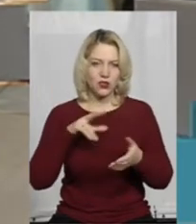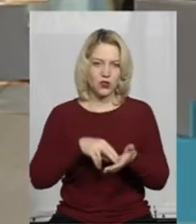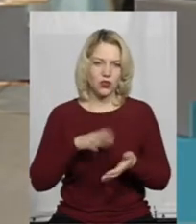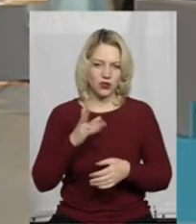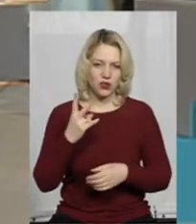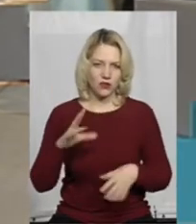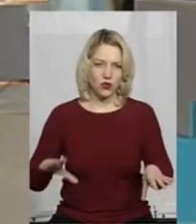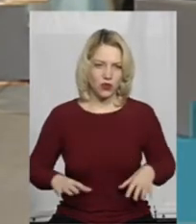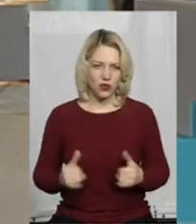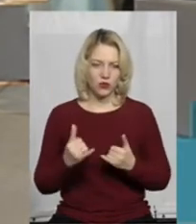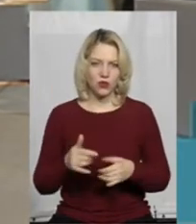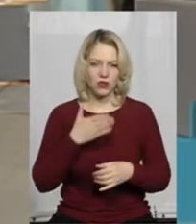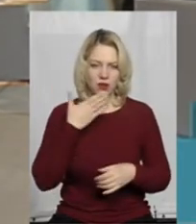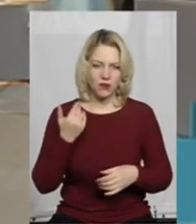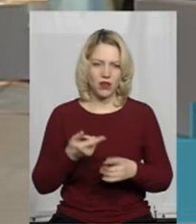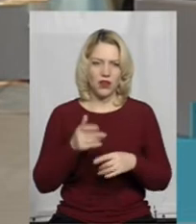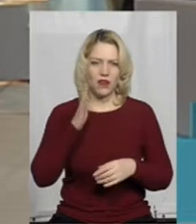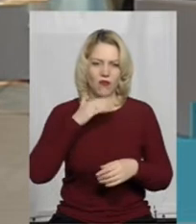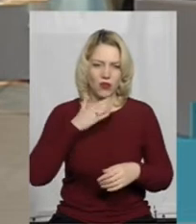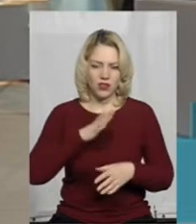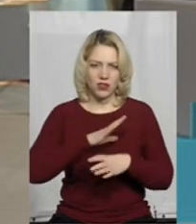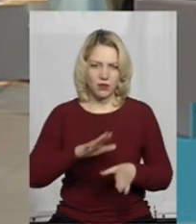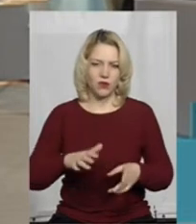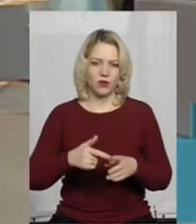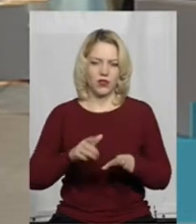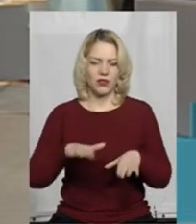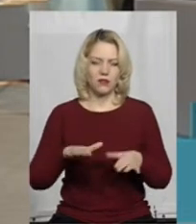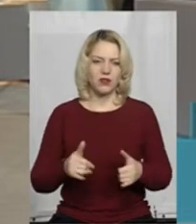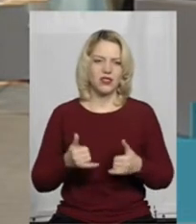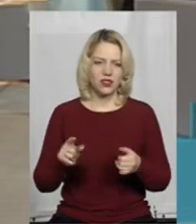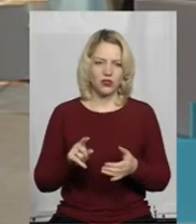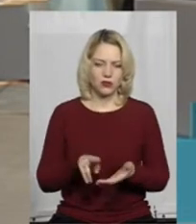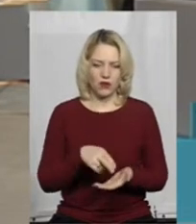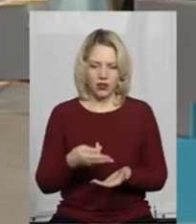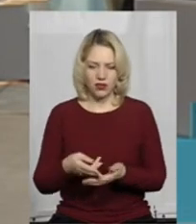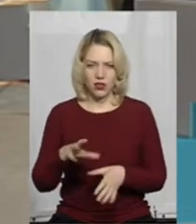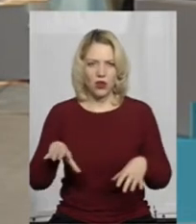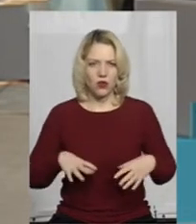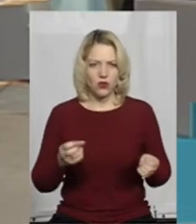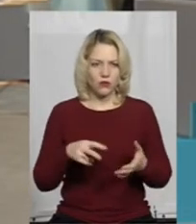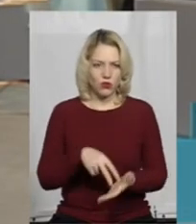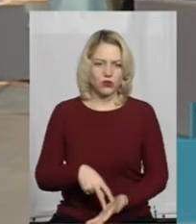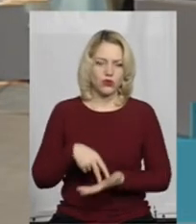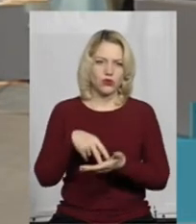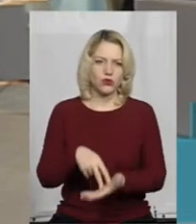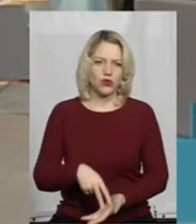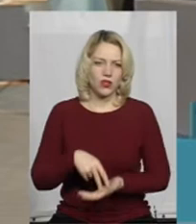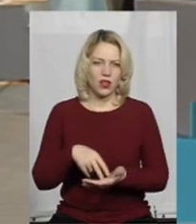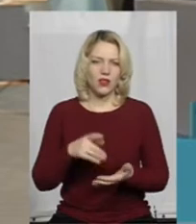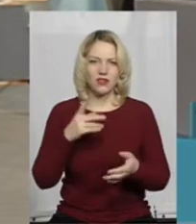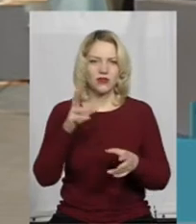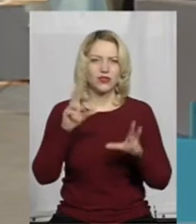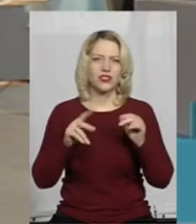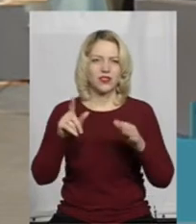коней. Біля них не було ні жолоба, ні води, ні місця, щоб десь лягти, вони просто стояли. Майже там під відкритим небом,